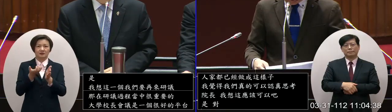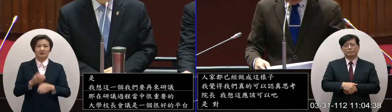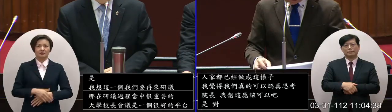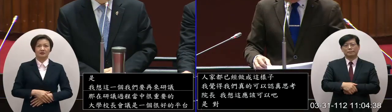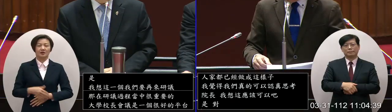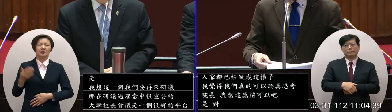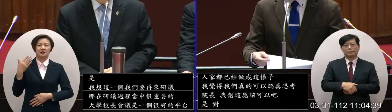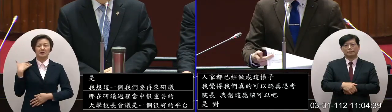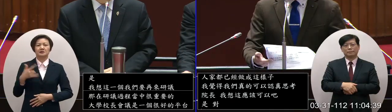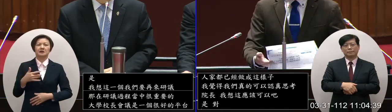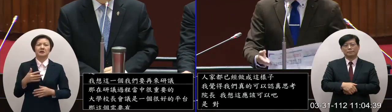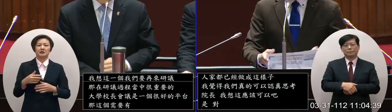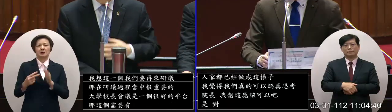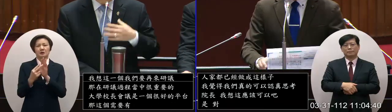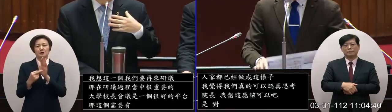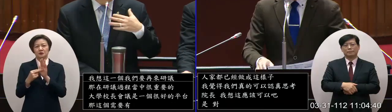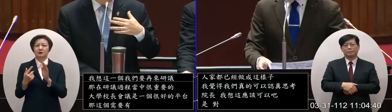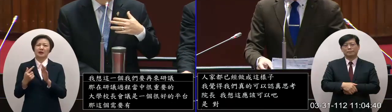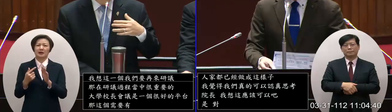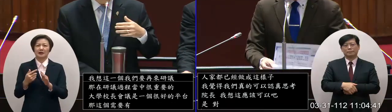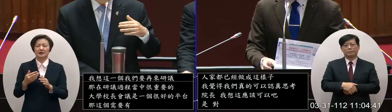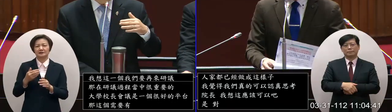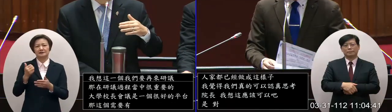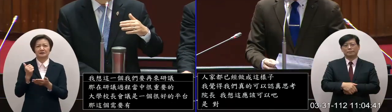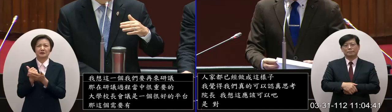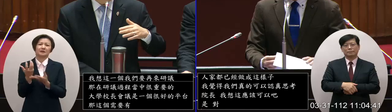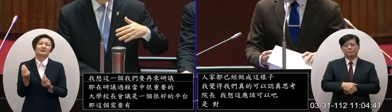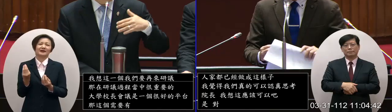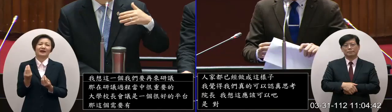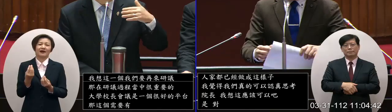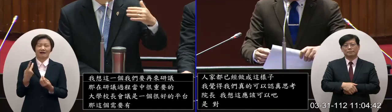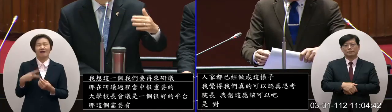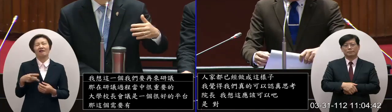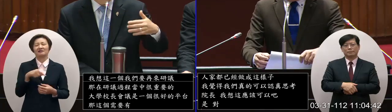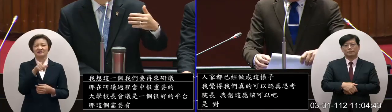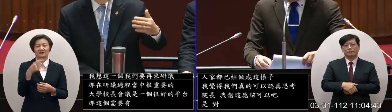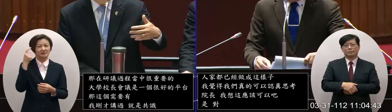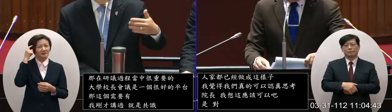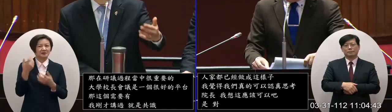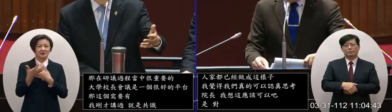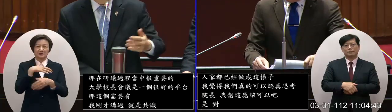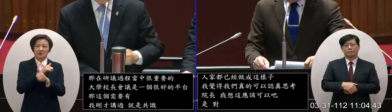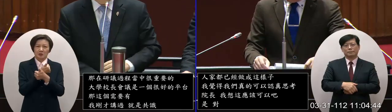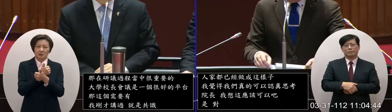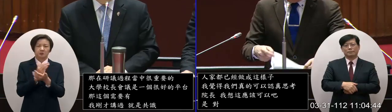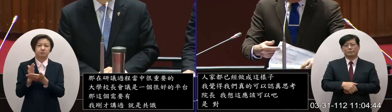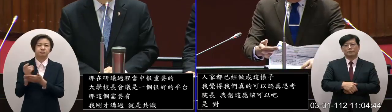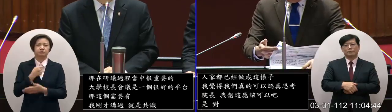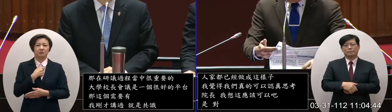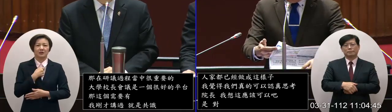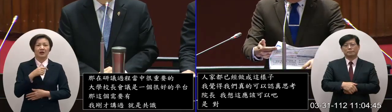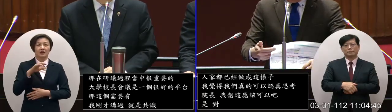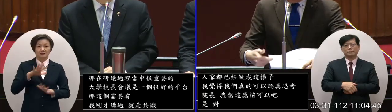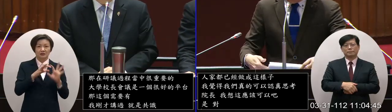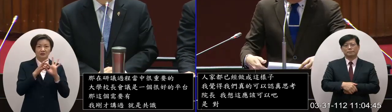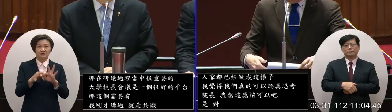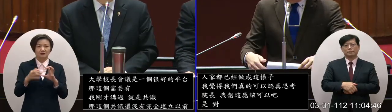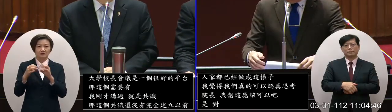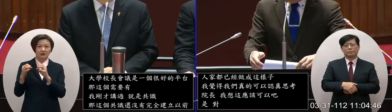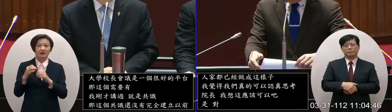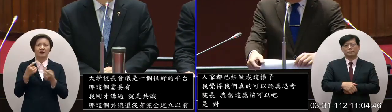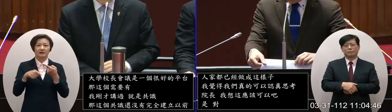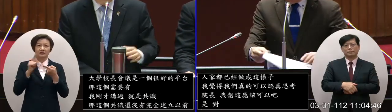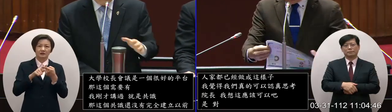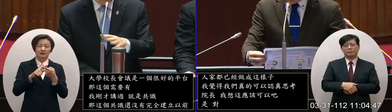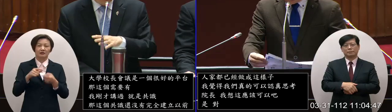過去失敗的例子可能給大家有一個負擔但是我們再來提出這樣的一個討論的時候應該要有更好的